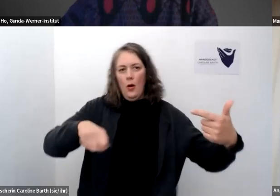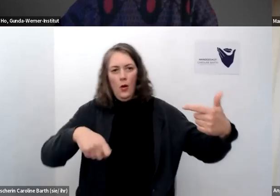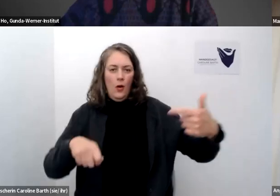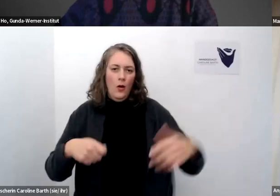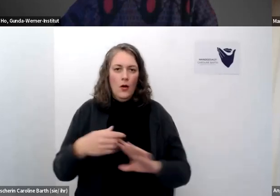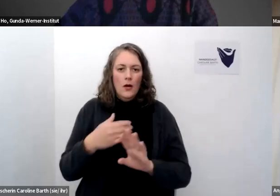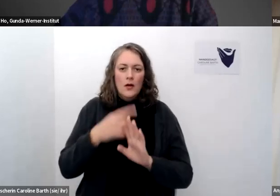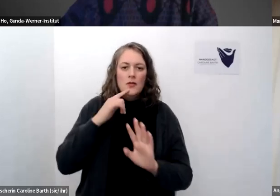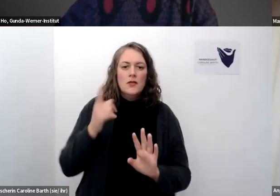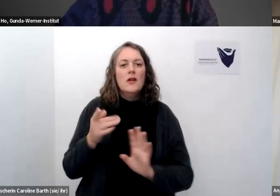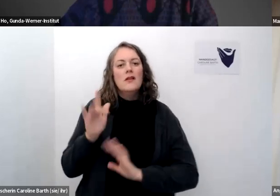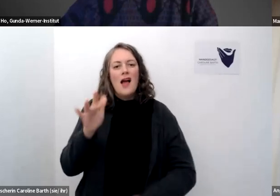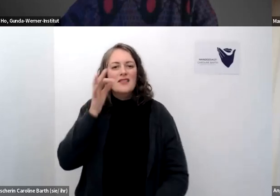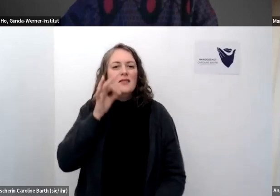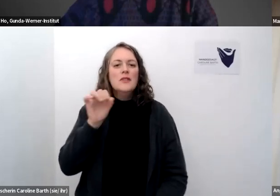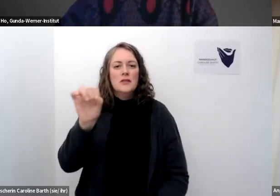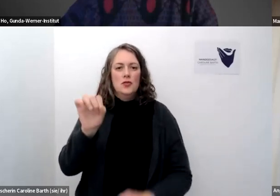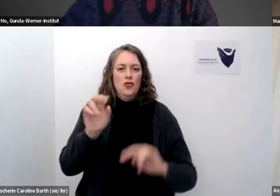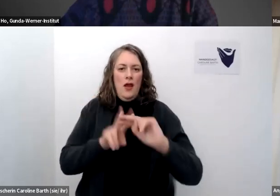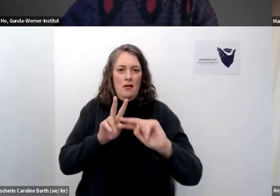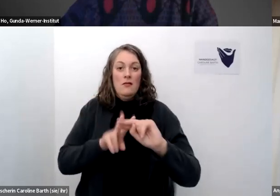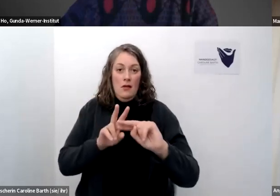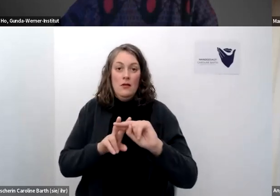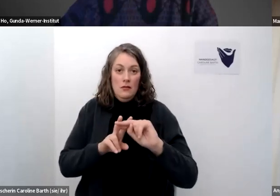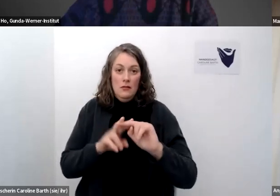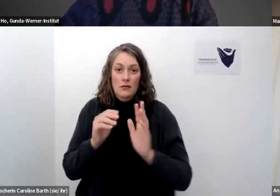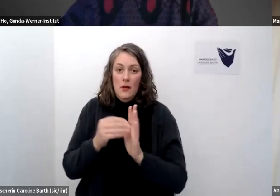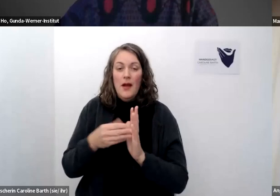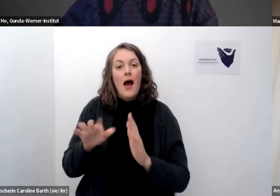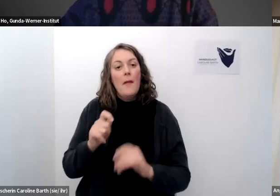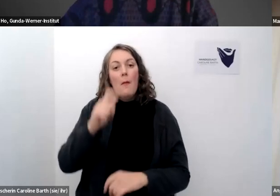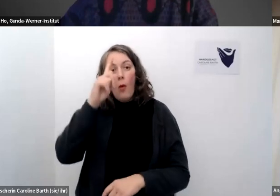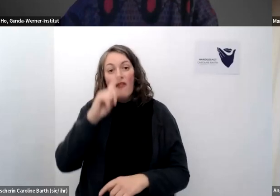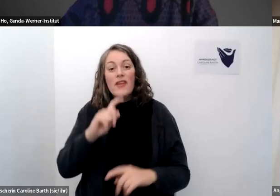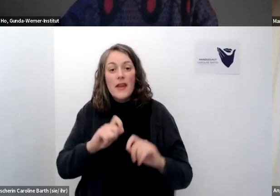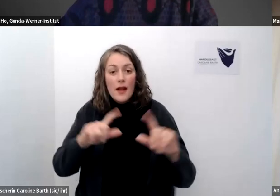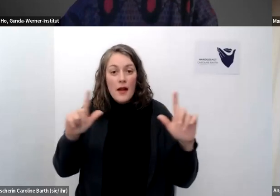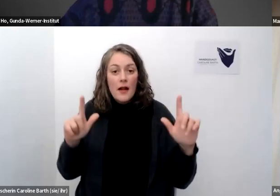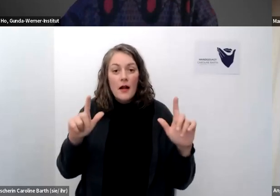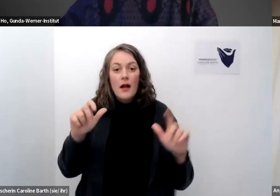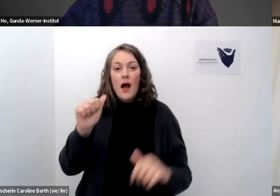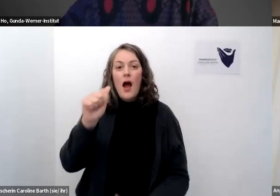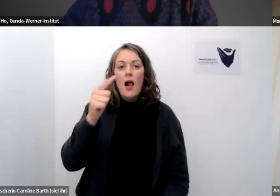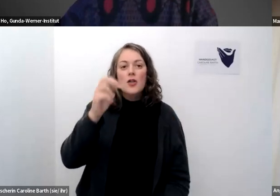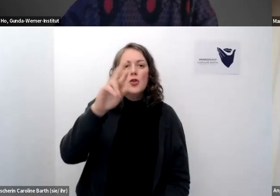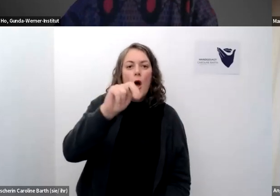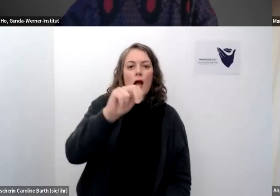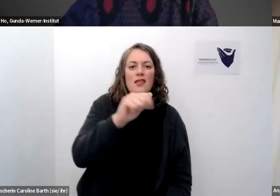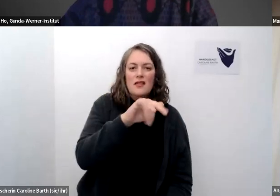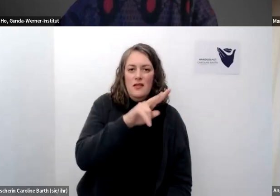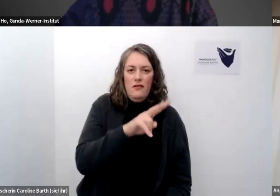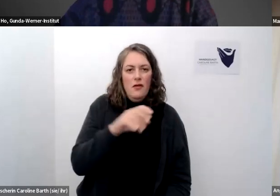antifeministischen hashtag genutzt hat auf deren profil wenn man sich das profil anschaut ist turning point usa verlinkt also eine rechte